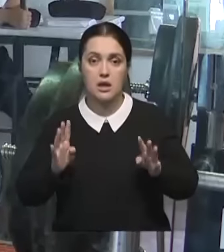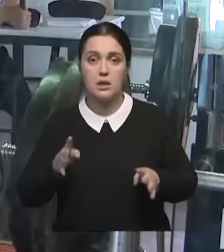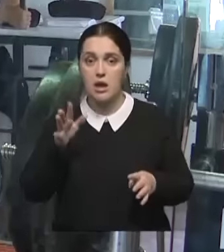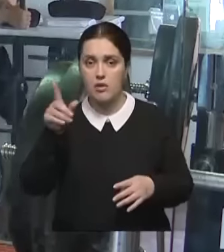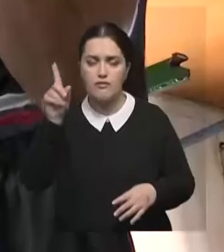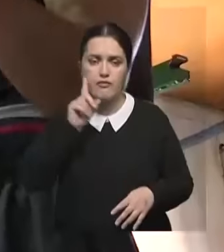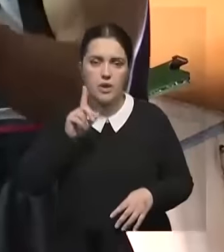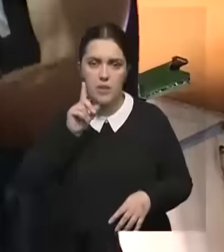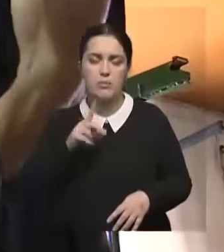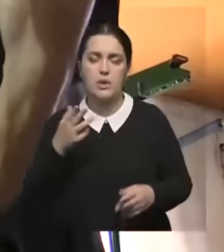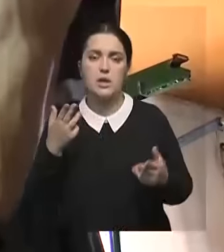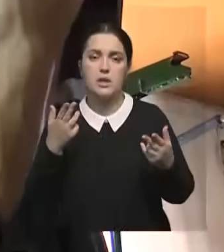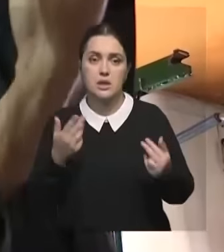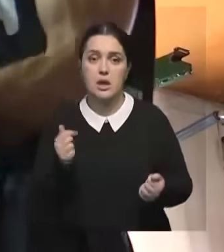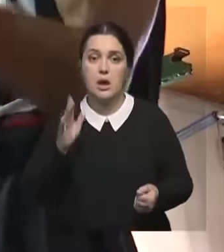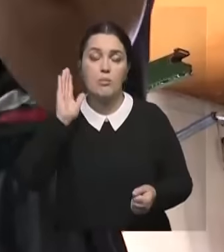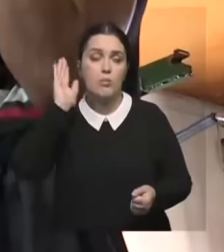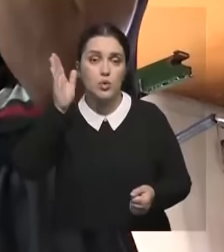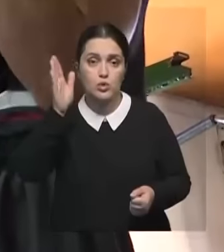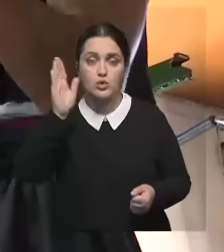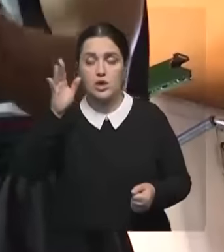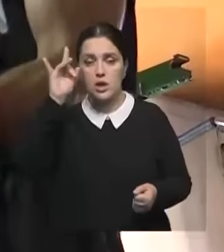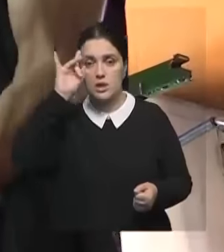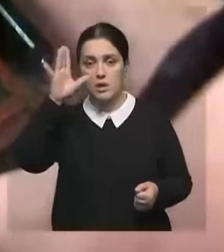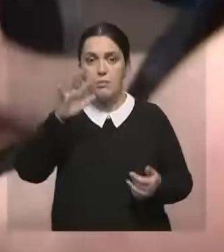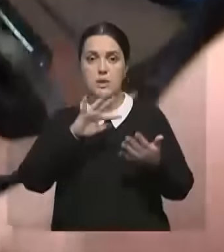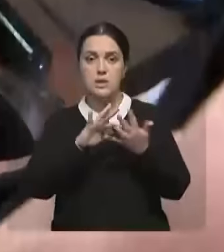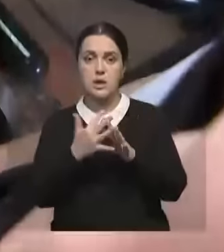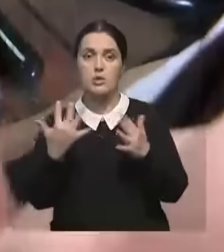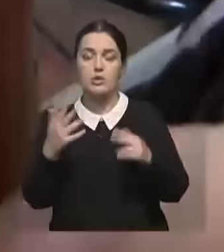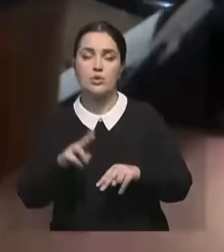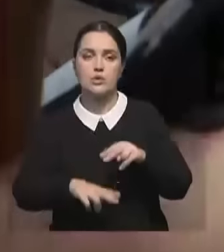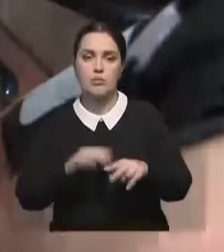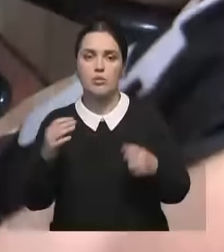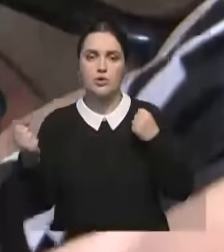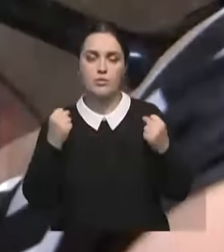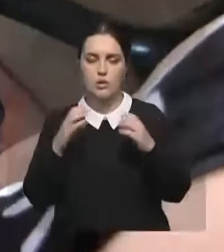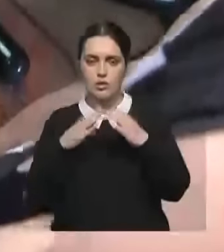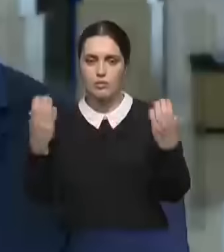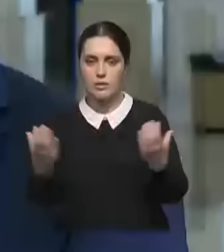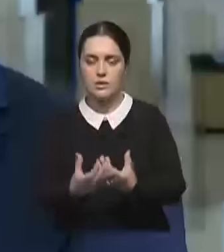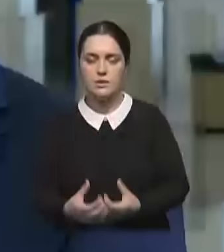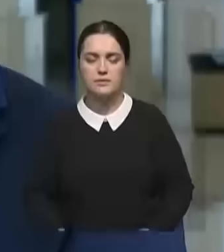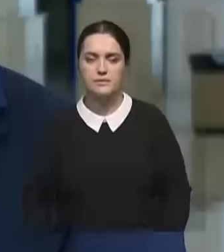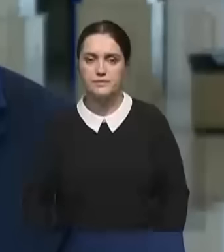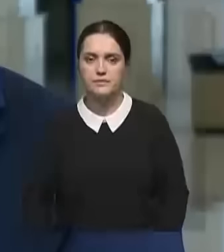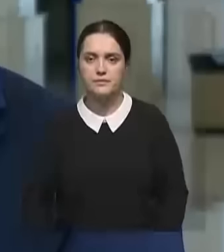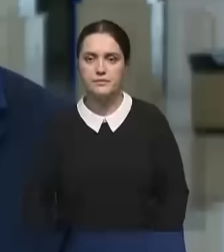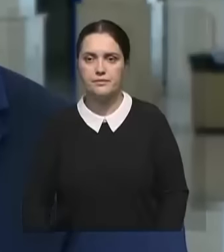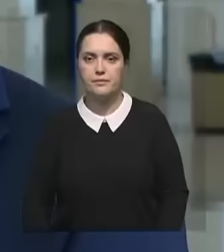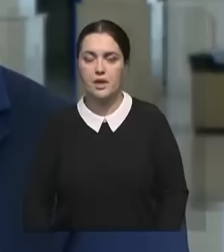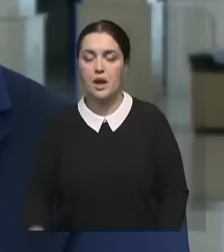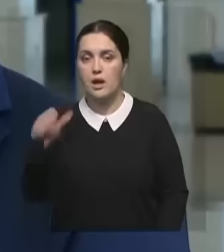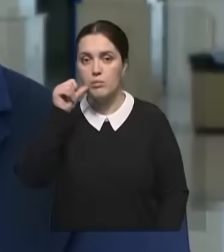временно, уверяют местные чиновники, для будущих чемпионов в селе уже строят новый спорткомплекс. В